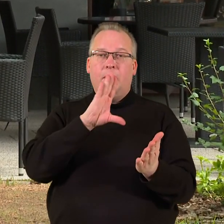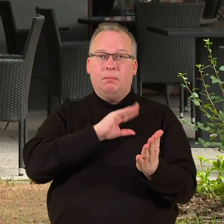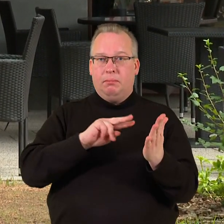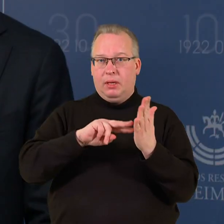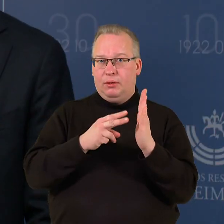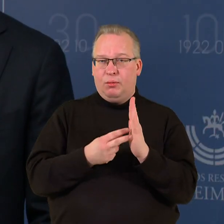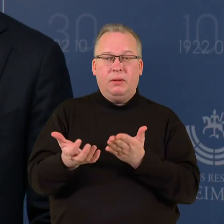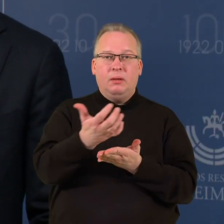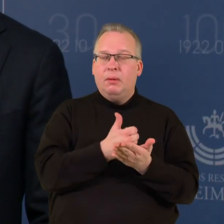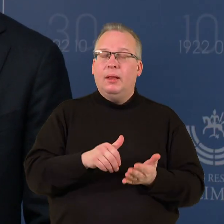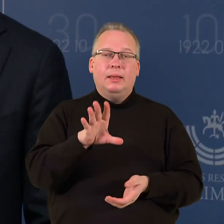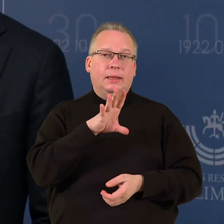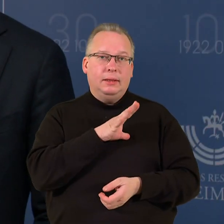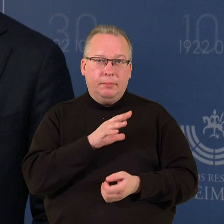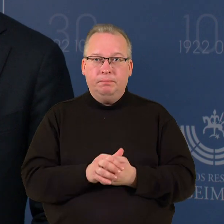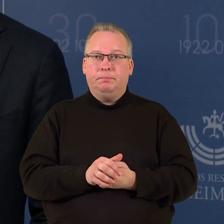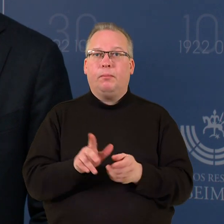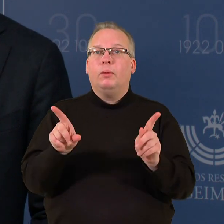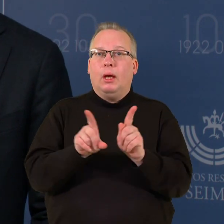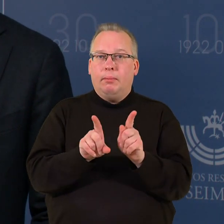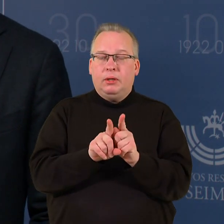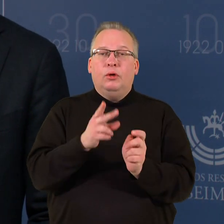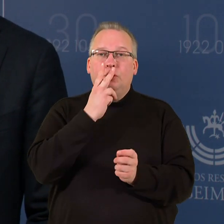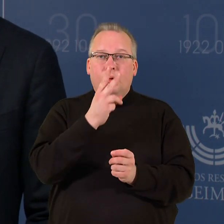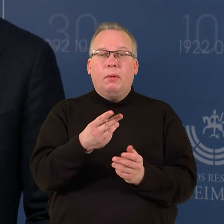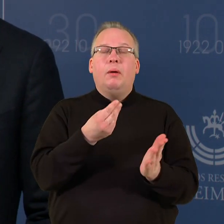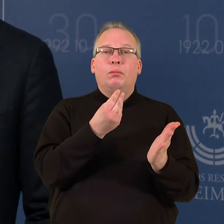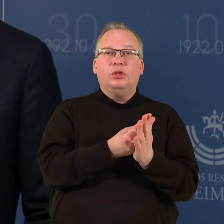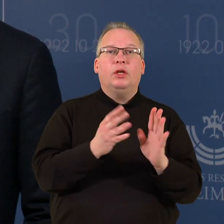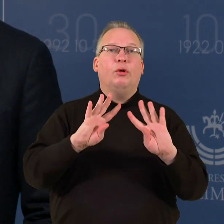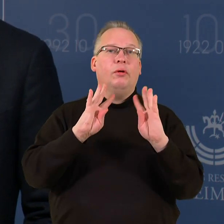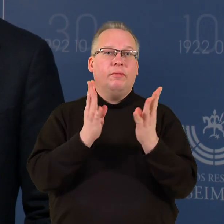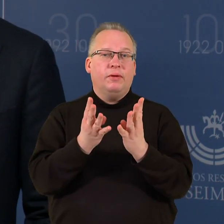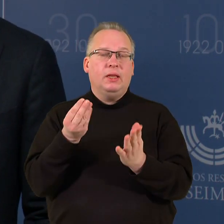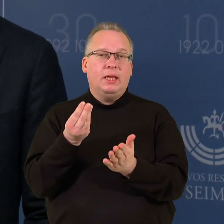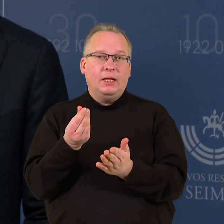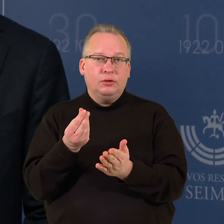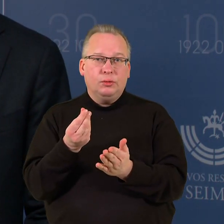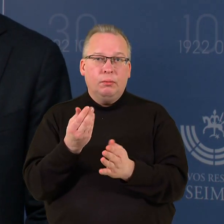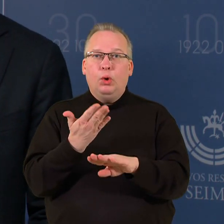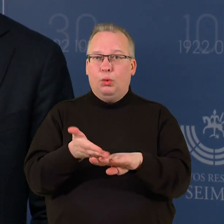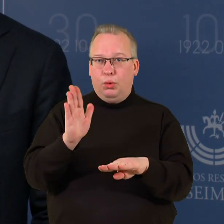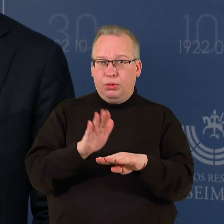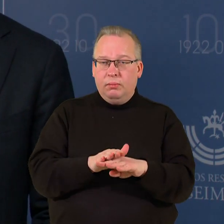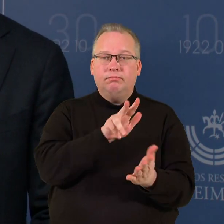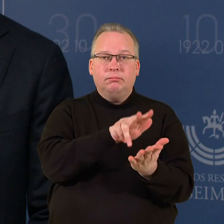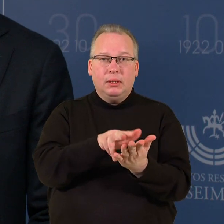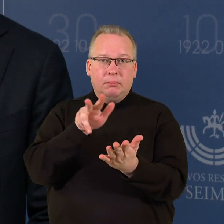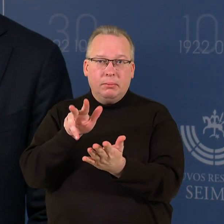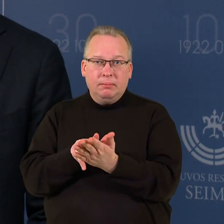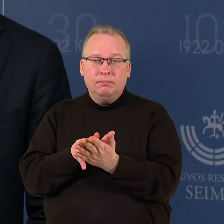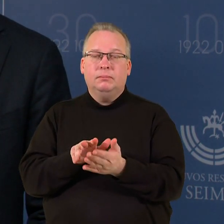nesurinktume. Nepaisant to, atkreip sudėmėsi, kad Biudžetų ir finansų komitetas priemė sudėtingus sprendimus